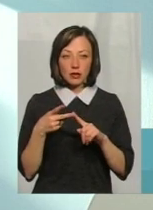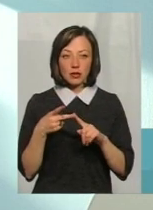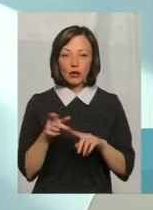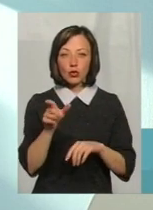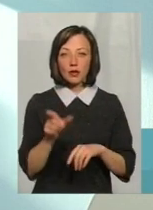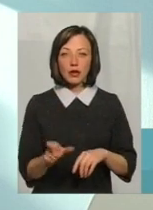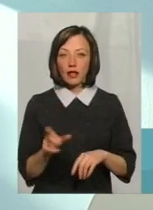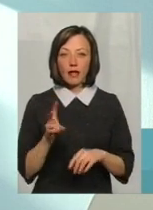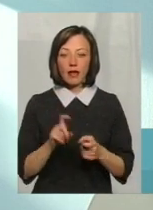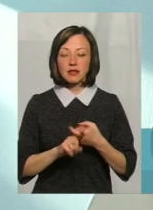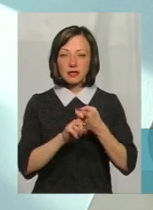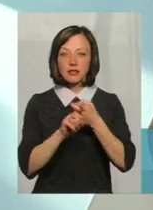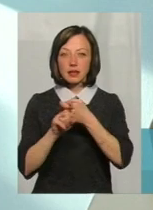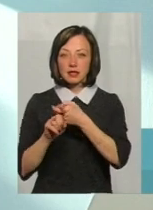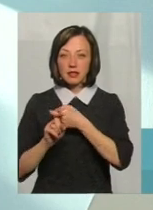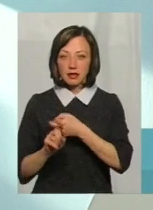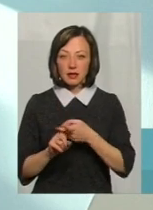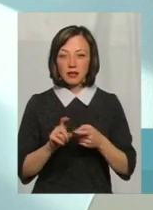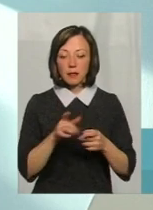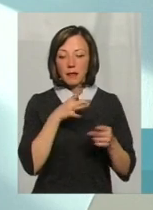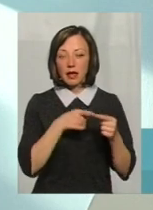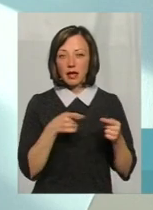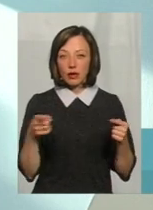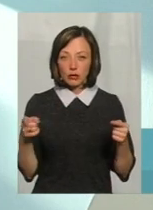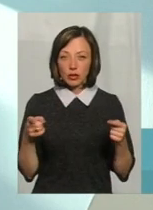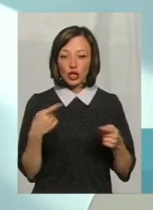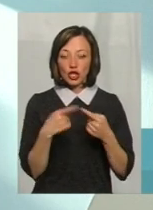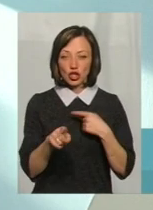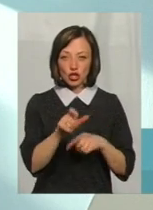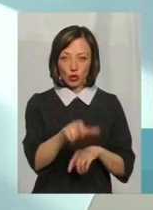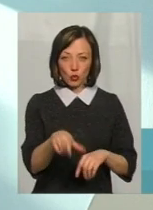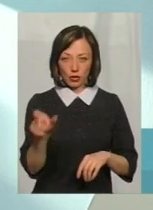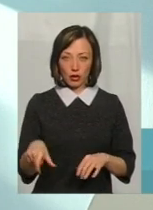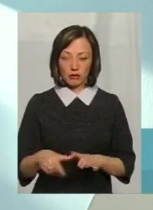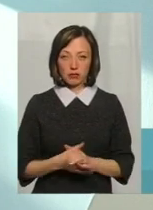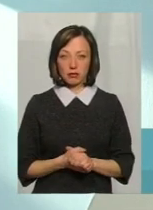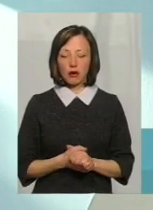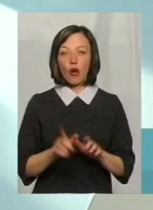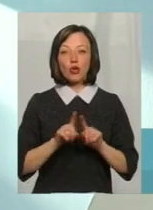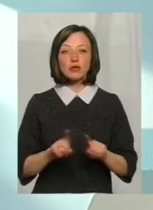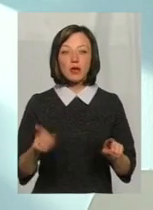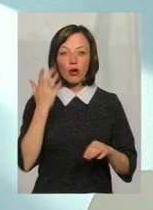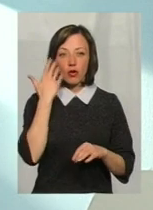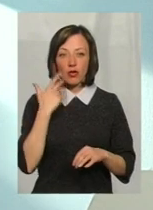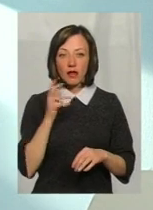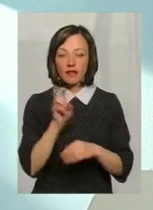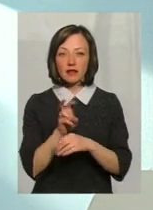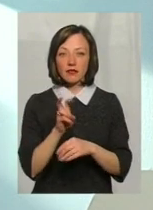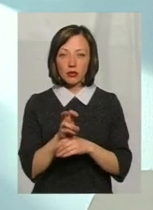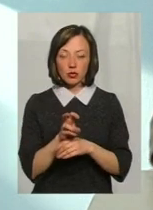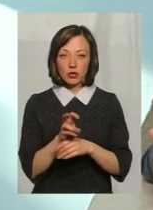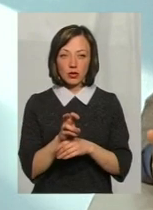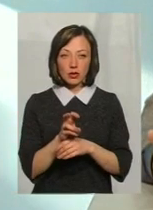щоб людина не заразила певний заразний період інших людей. Особливо, коли вона відвідує